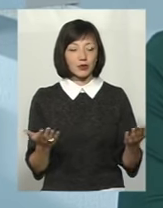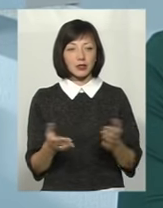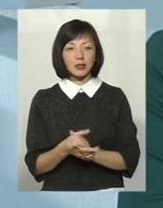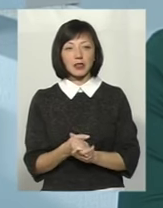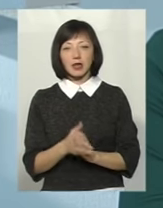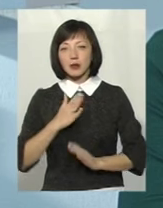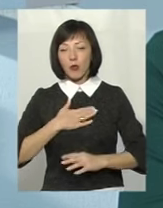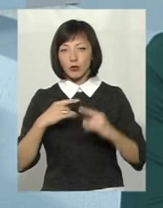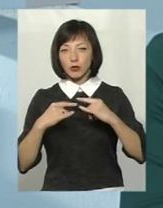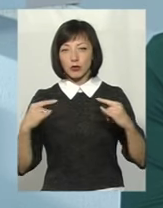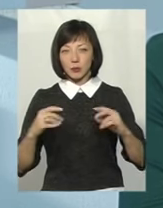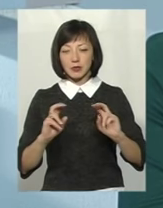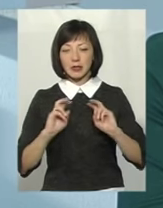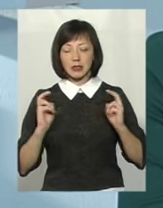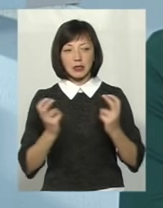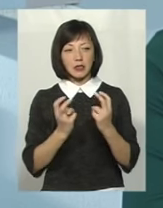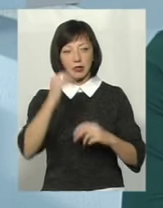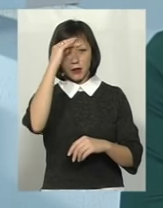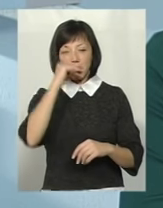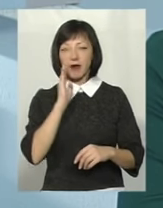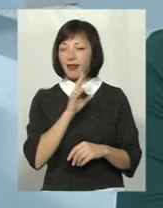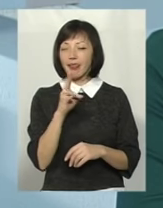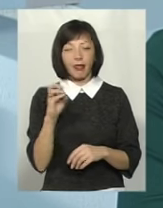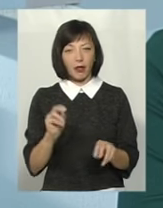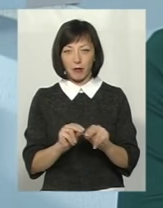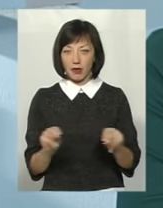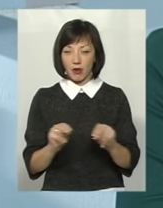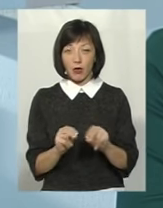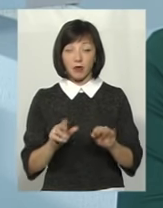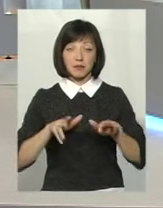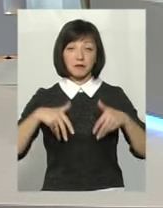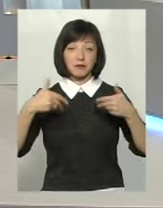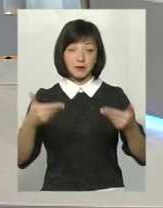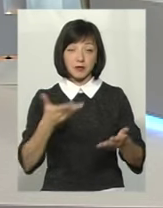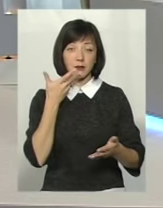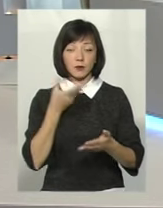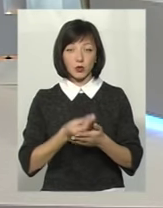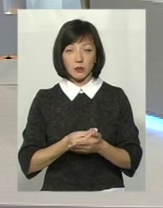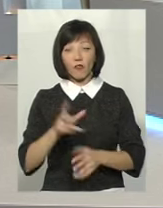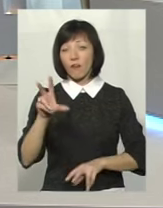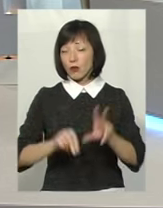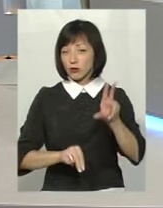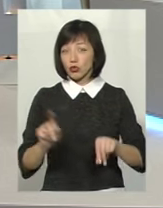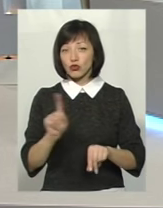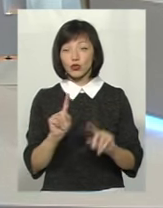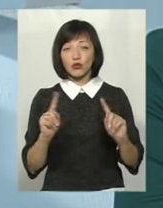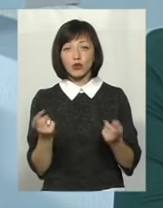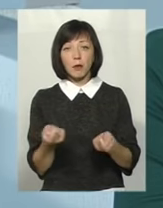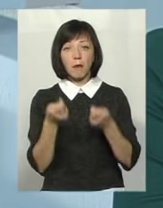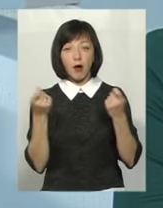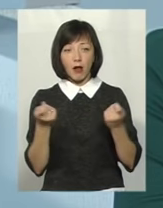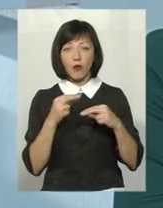моїм столом сиділи в основному, якби це батьки, не освітяни. Вони виносили свої пропозиції. Вони вважають, що дуже мало